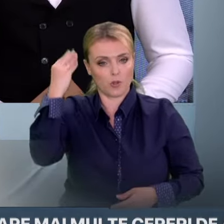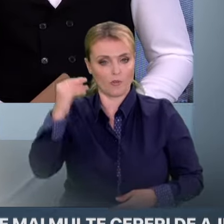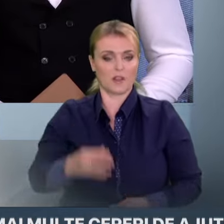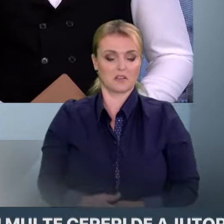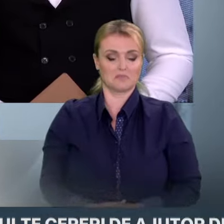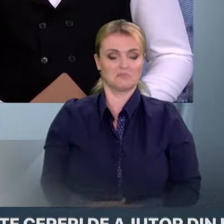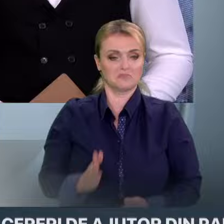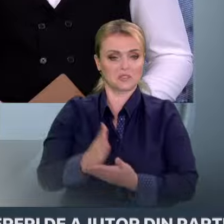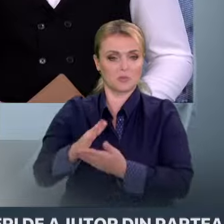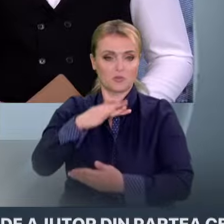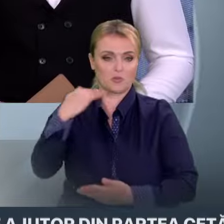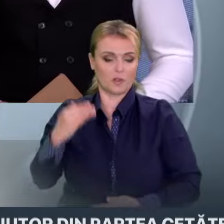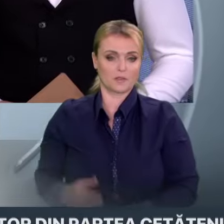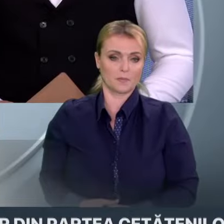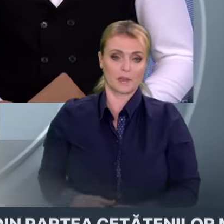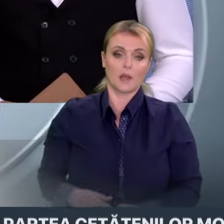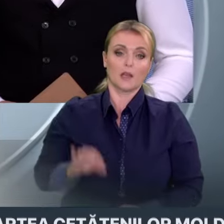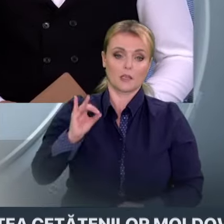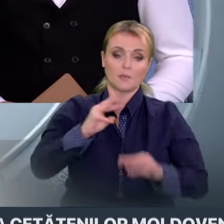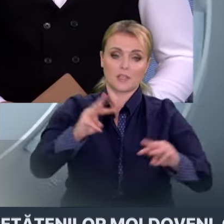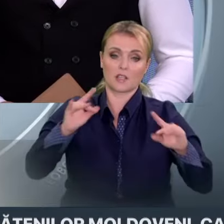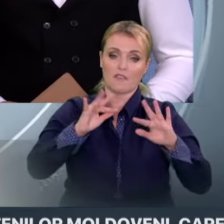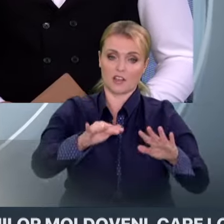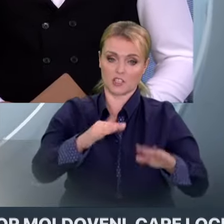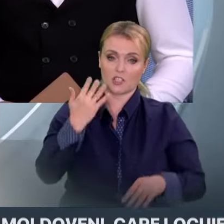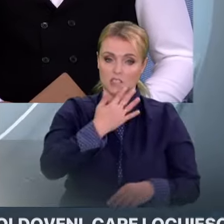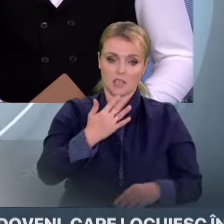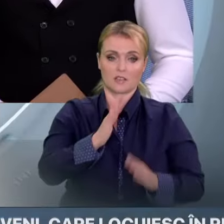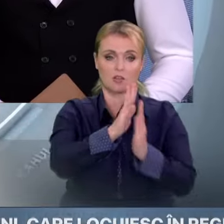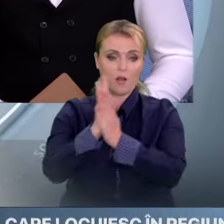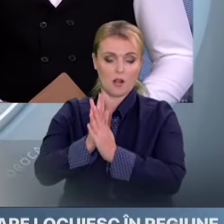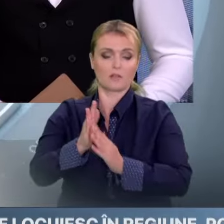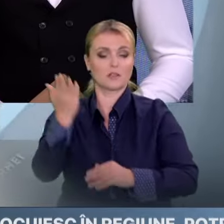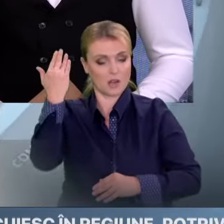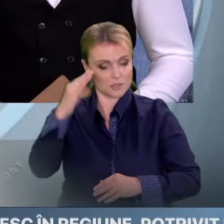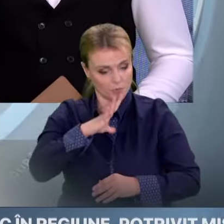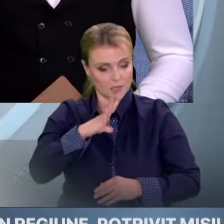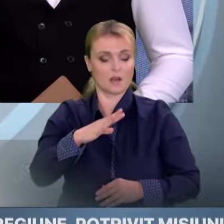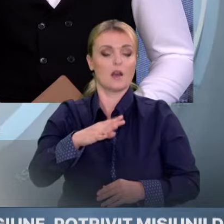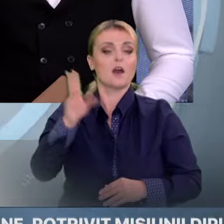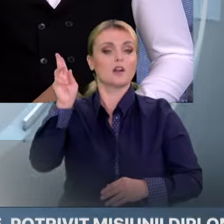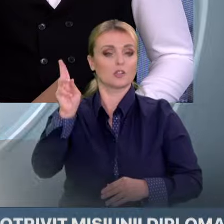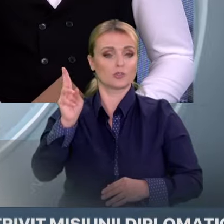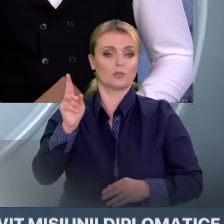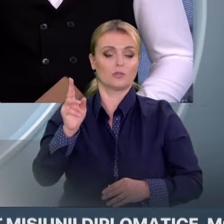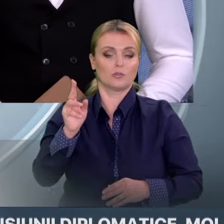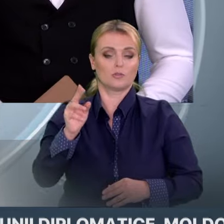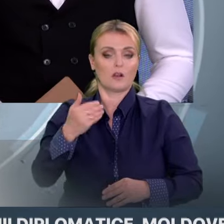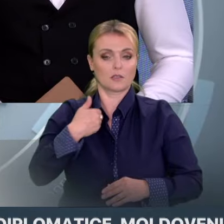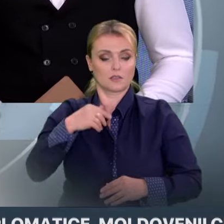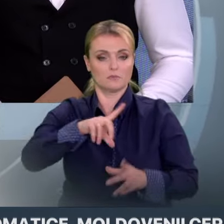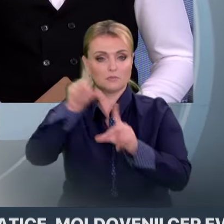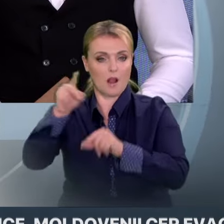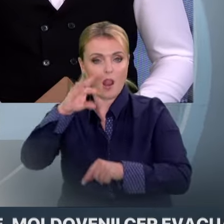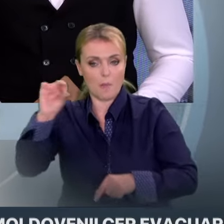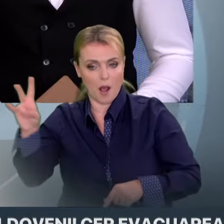cetățenia Republicii Moldova. Anterior, Ministerul Afacerilor Externe a îndemnat moldovenii să evite călătoriile în Liban